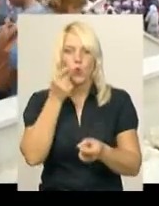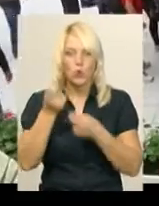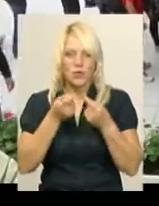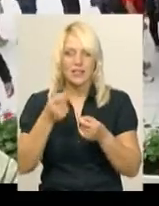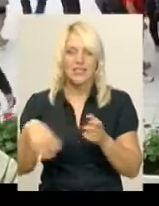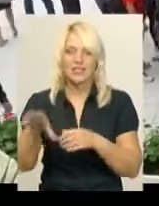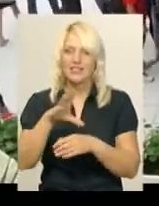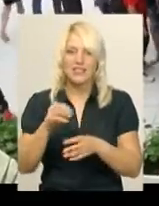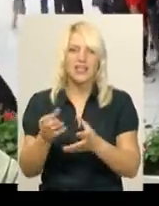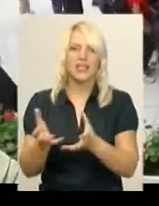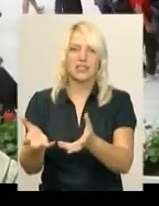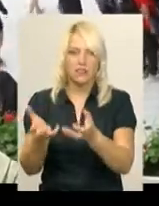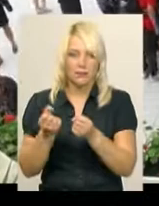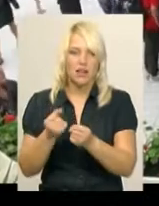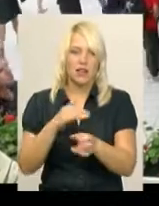отримали.